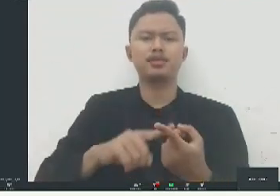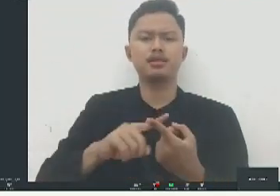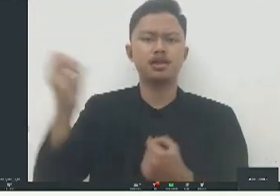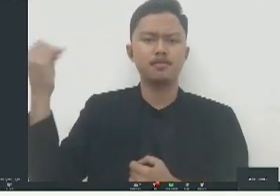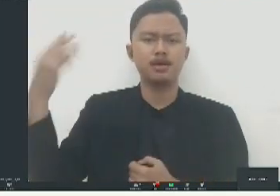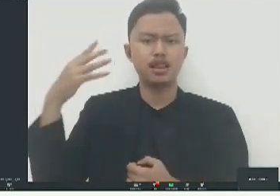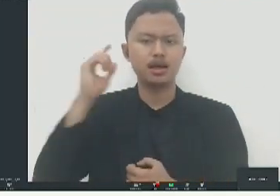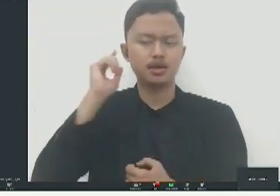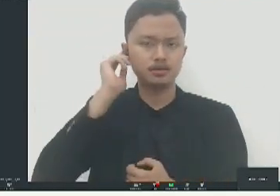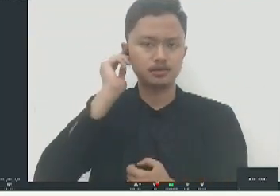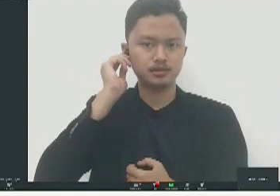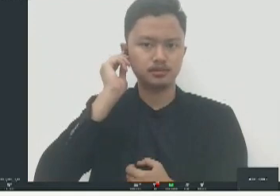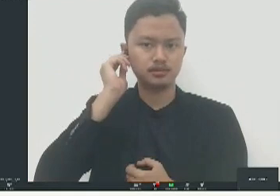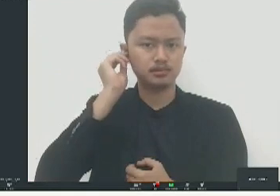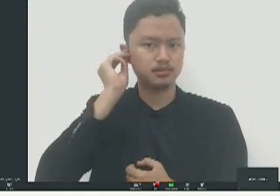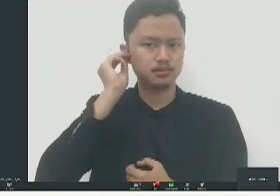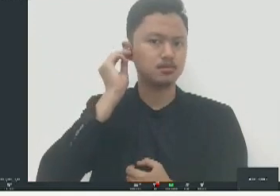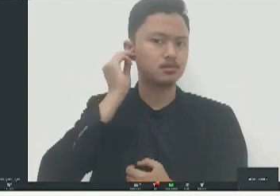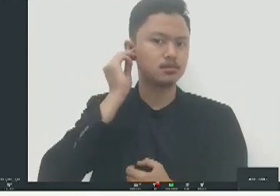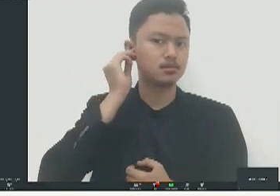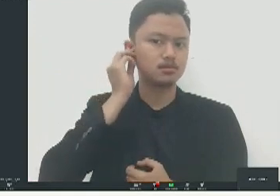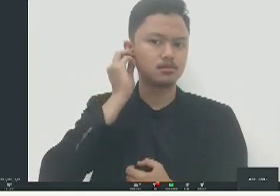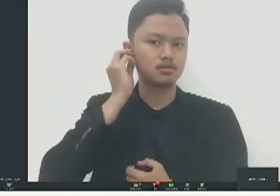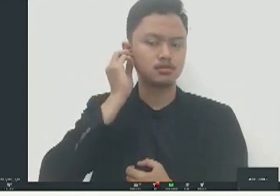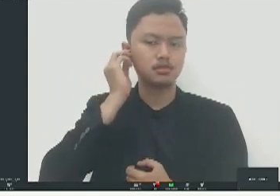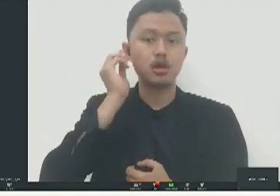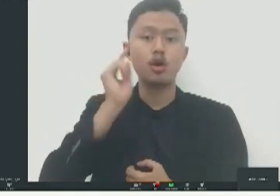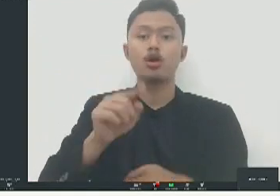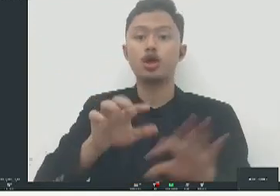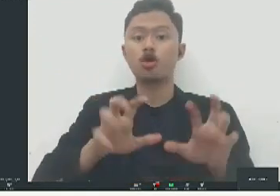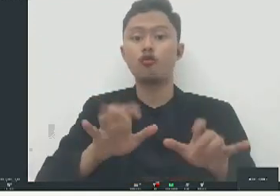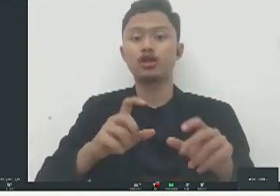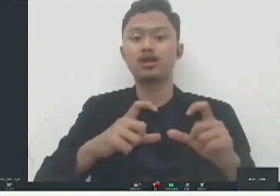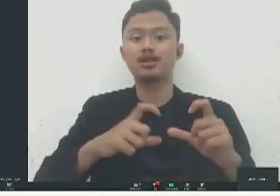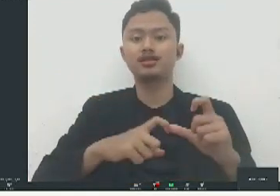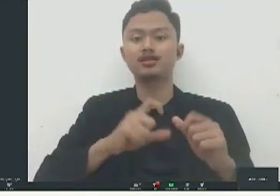tes bahwa sudah mulai ada screen reader di komputernya cuman